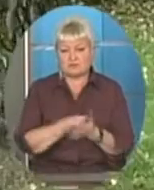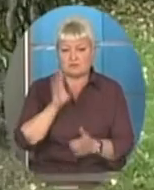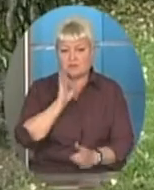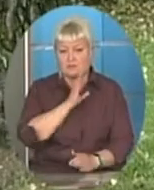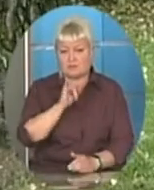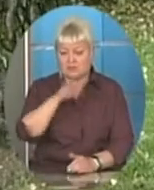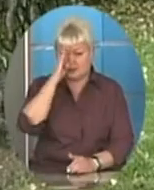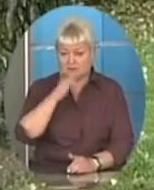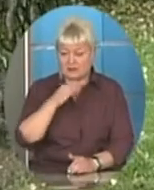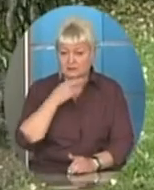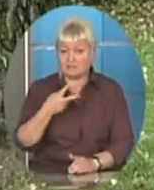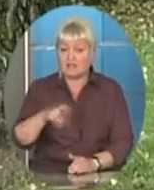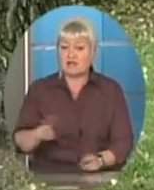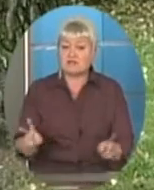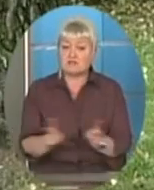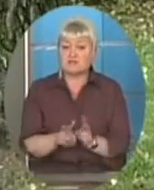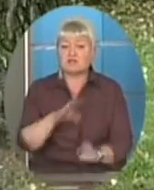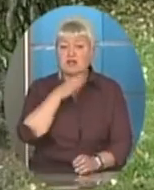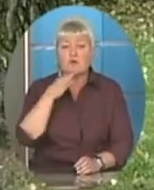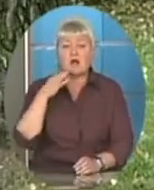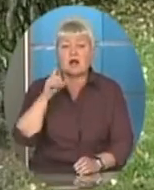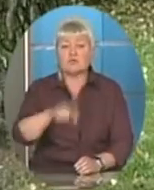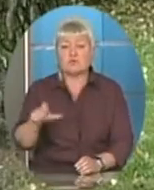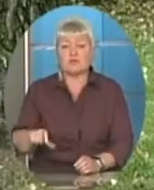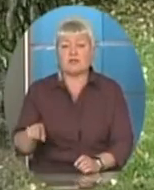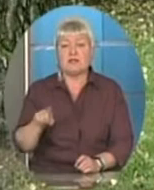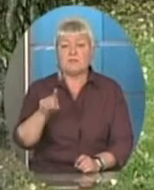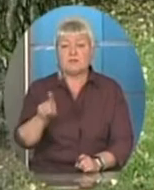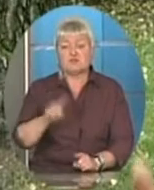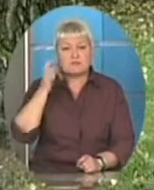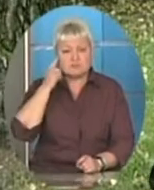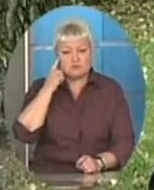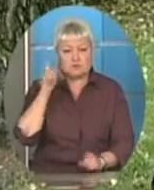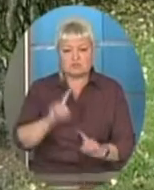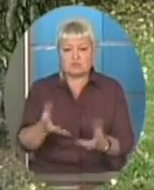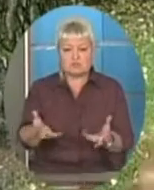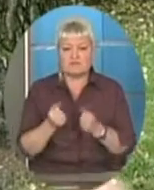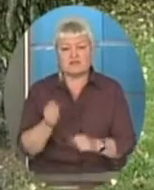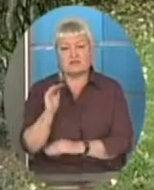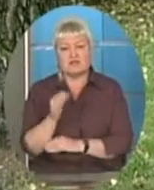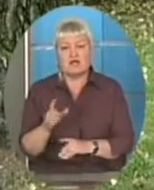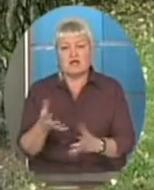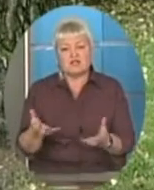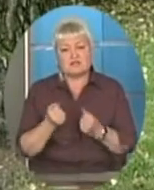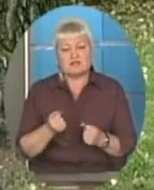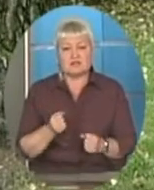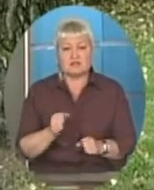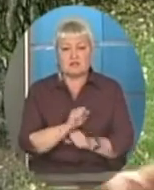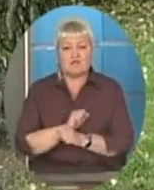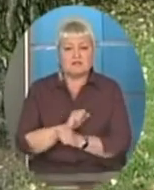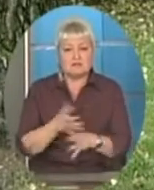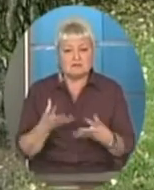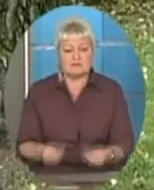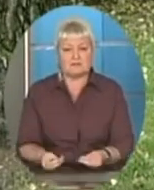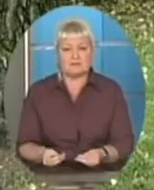тата. Я зустрічаю багато людей, які задумуються над тим, що взяти дитину в сім'ю, чи взяти дитину, чи брати на вихідні і зустрічатися.